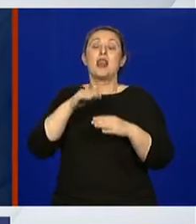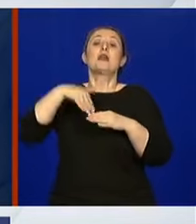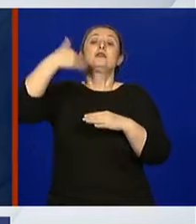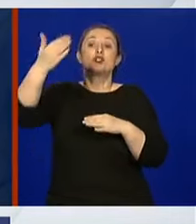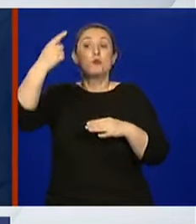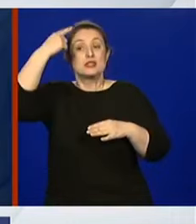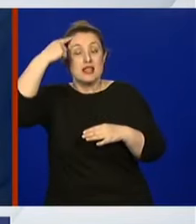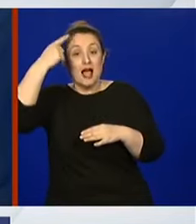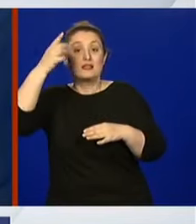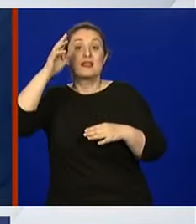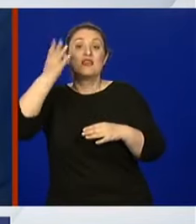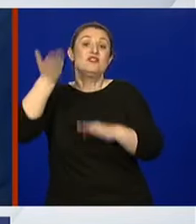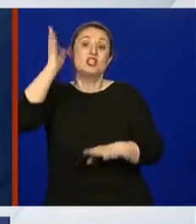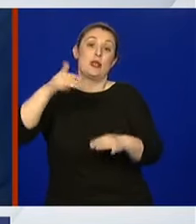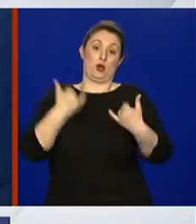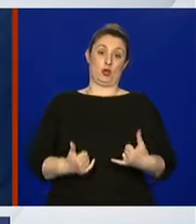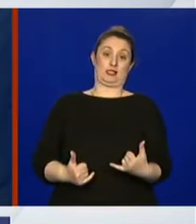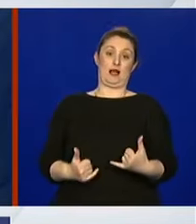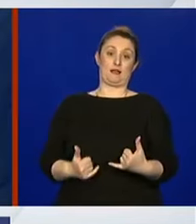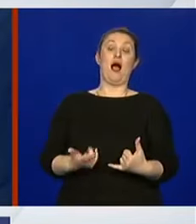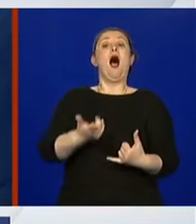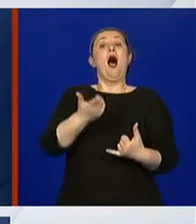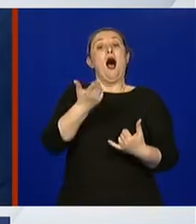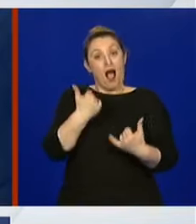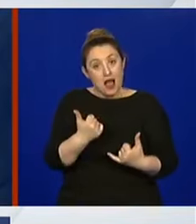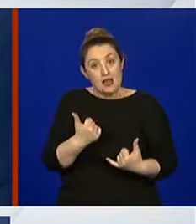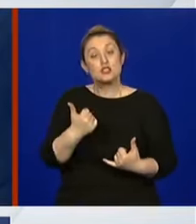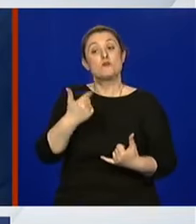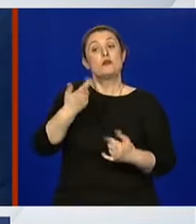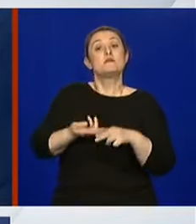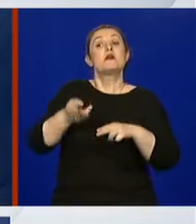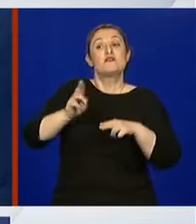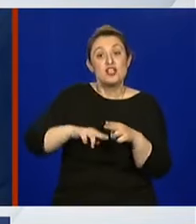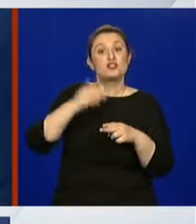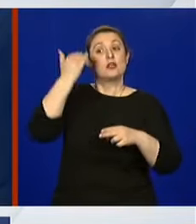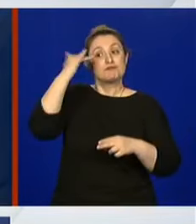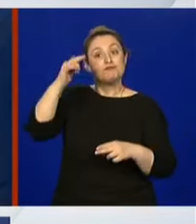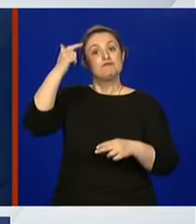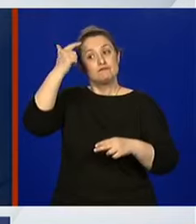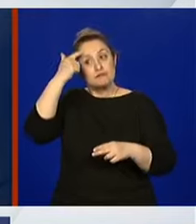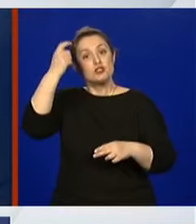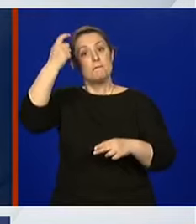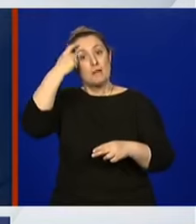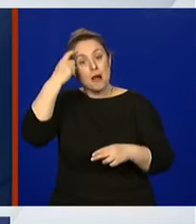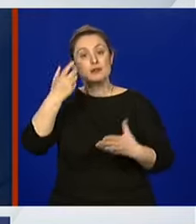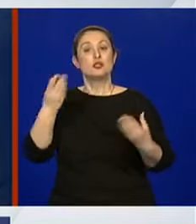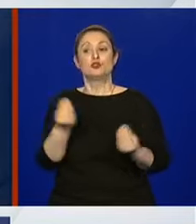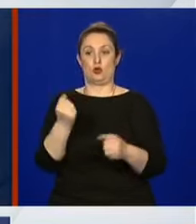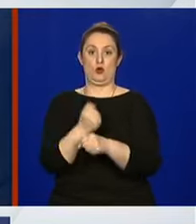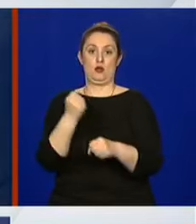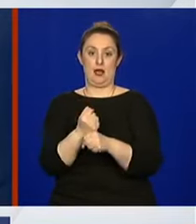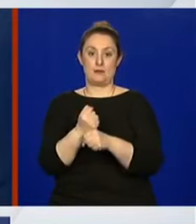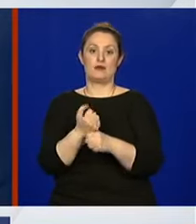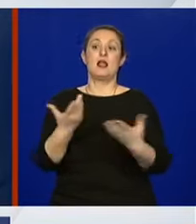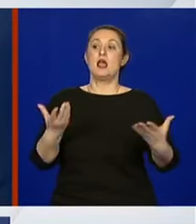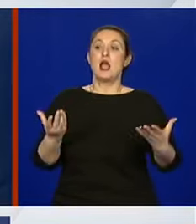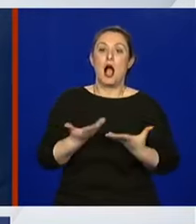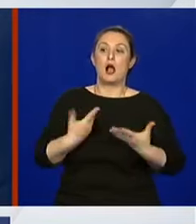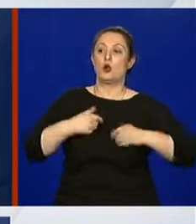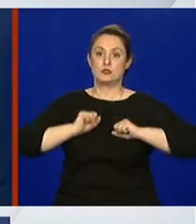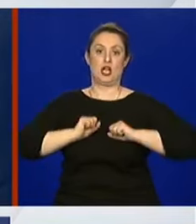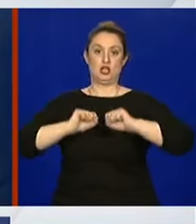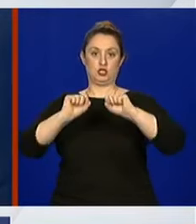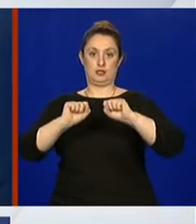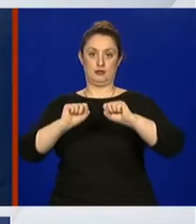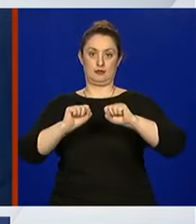znamo sada i bit ćemo spretniji i pametniji, možda ćemo imati neko oružje u rukama da se puno efikasnije i bolje zaštitimo nego što je to